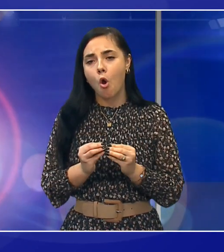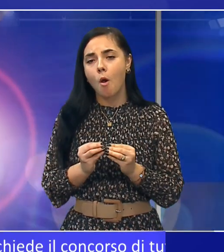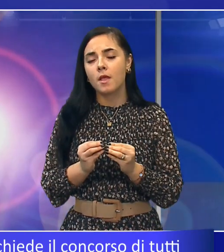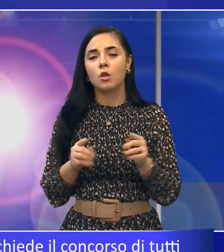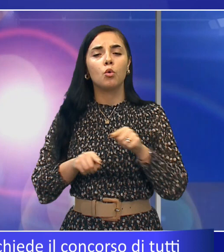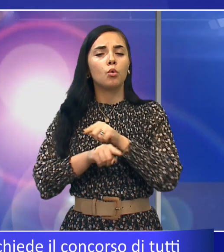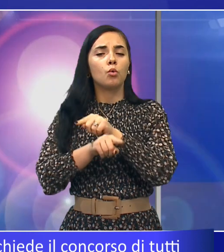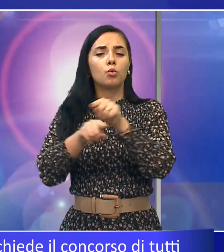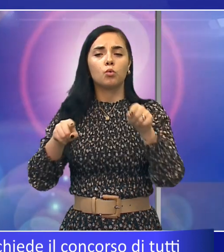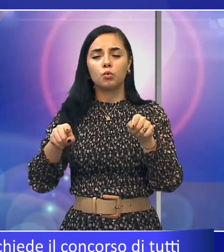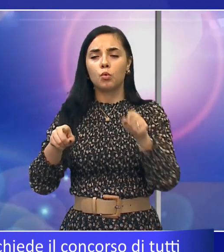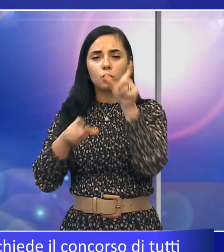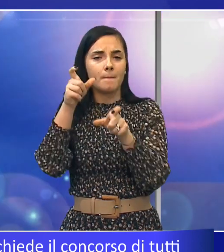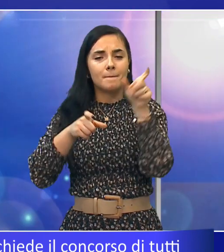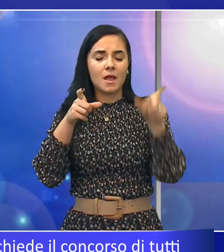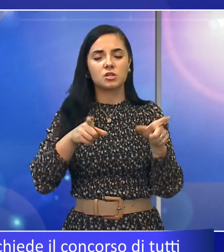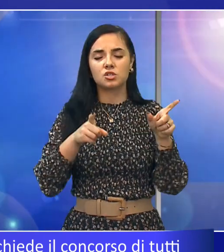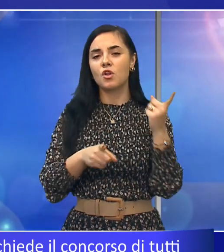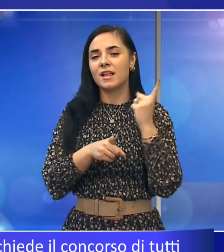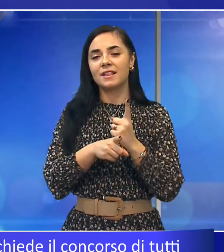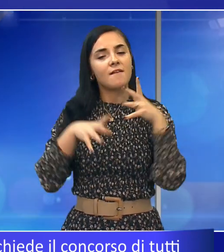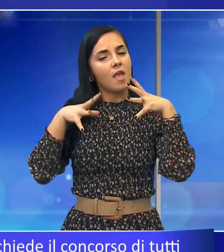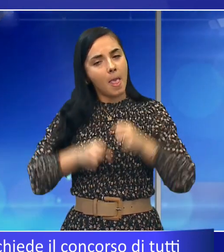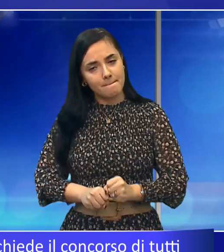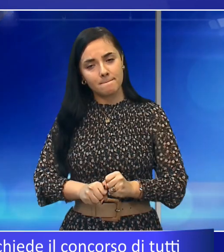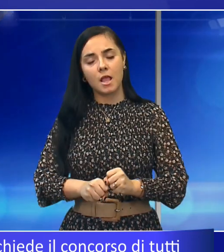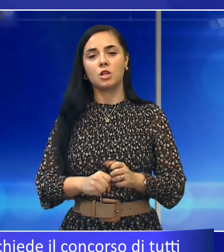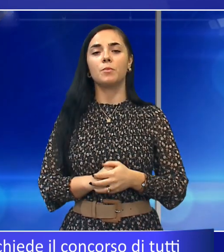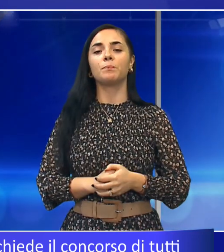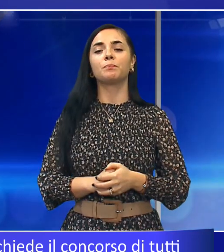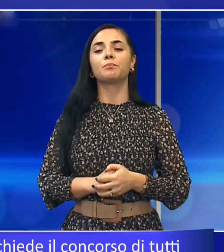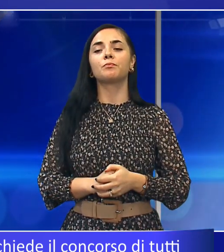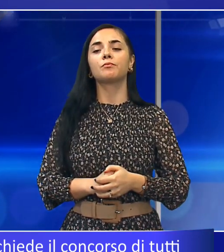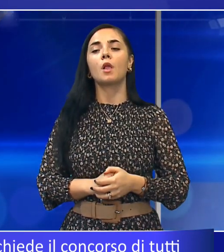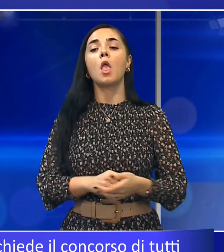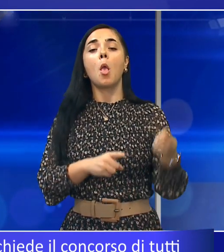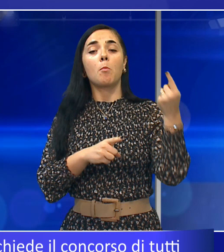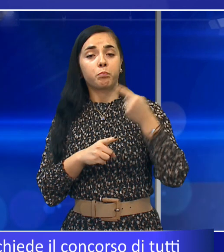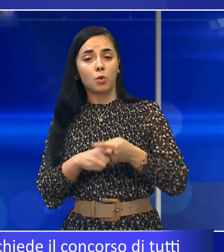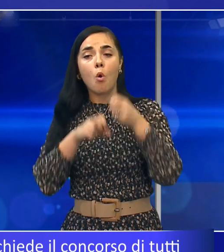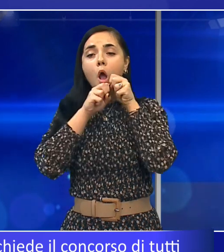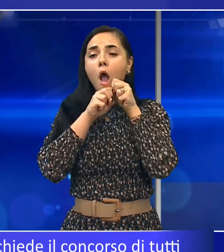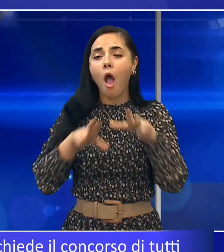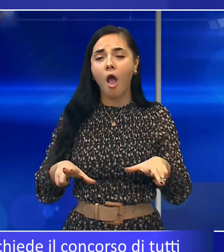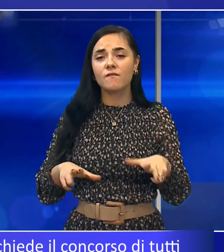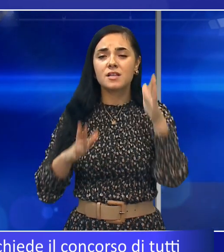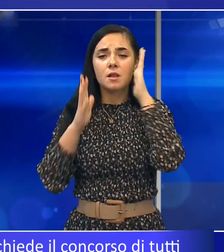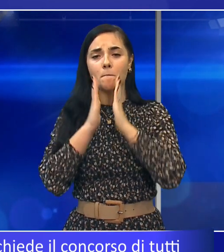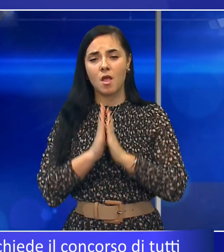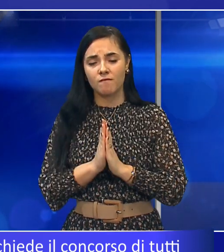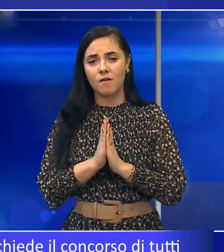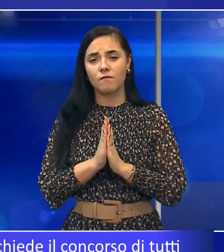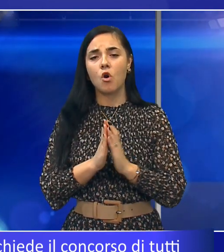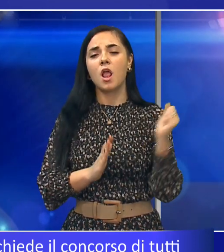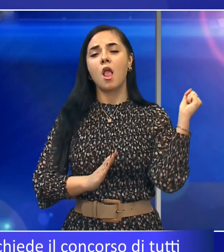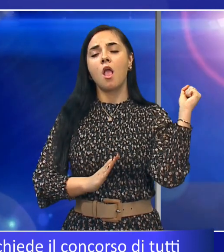persone. Ha poi concluso il suo discorso invocando la fine dell